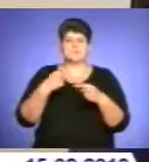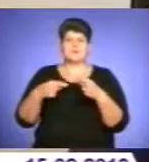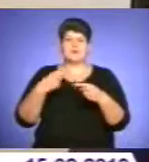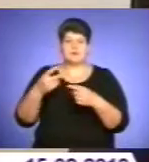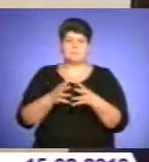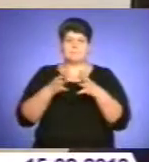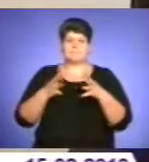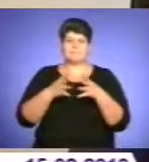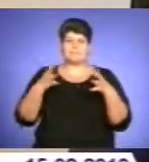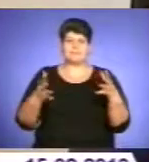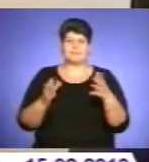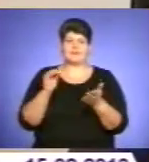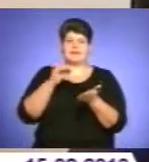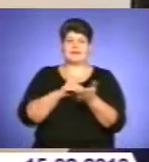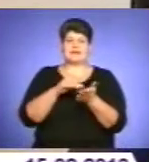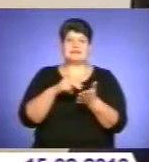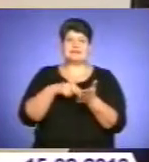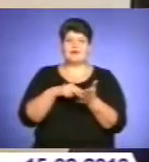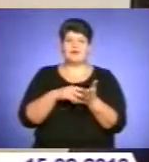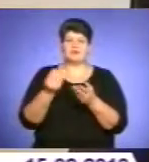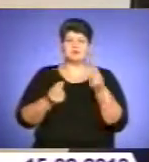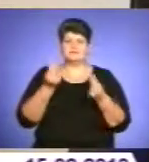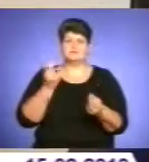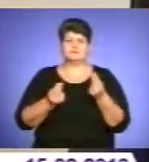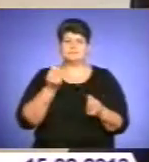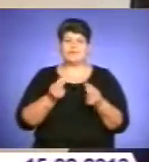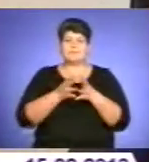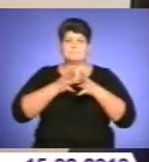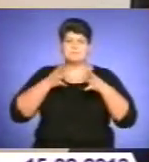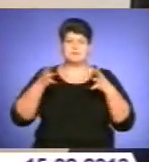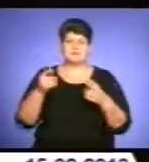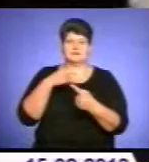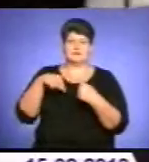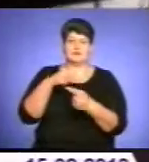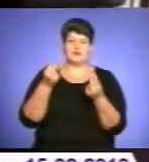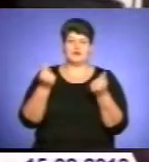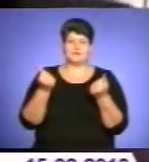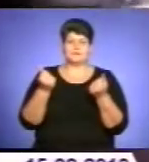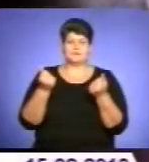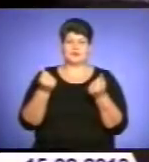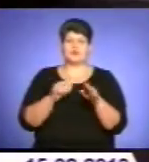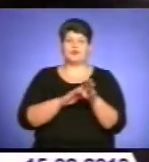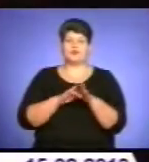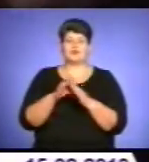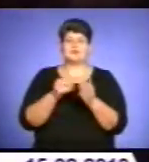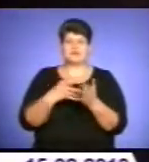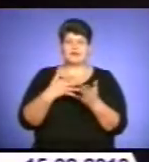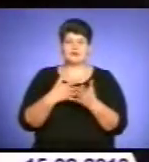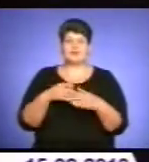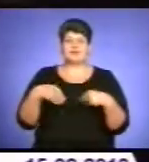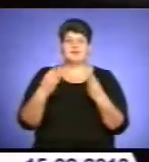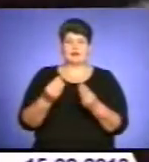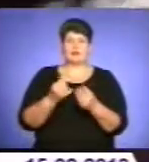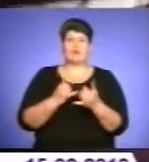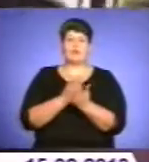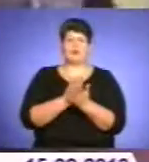подальшого втягування в азартну гру та залучення комога більшої кількості грошових коштів. Що казано повноцінно, але протизаконно надає послуги